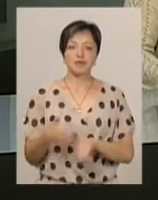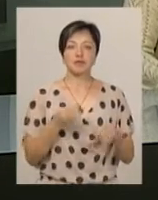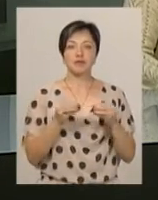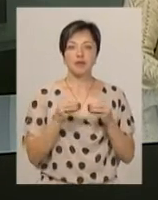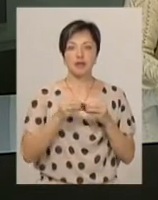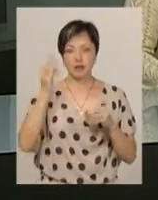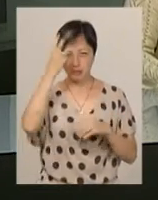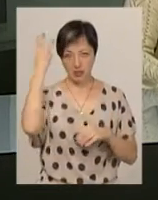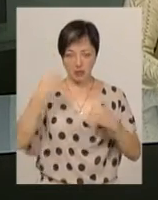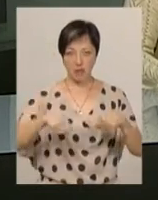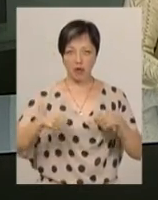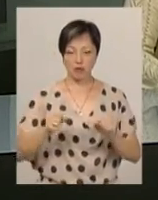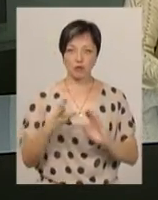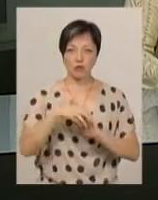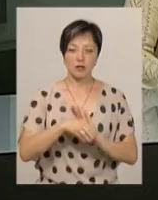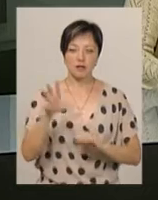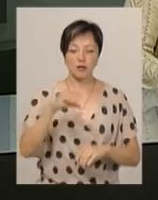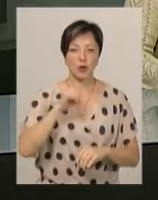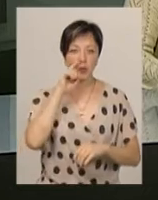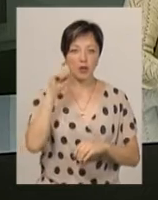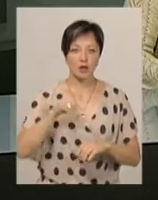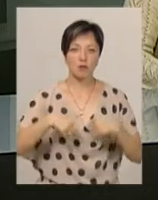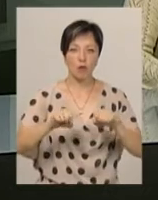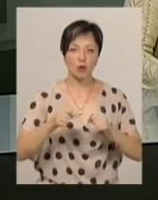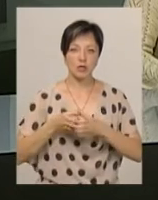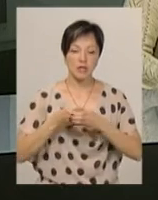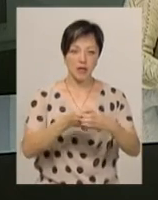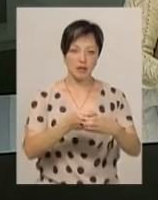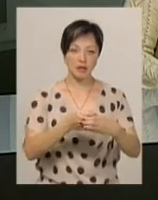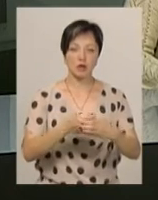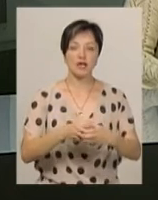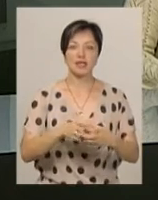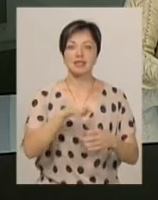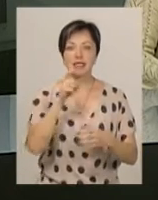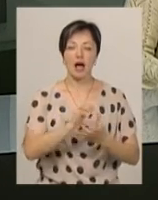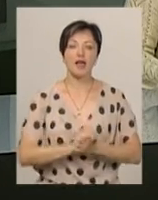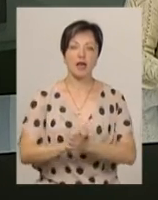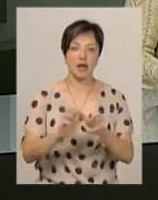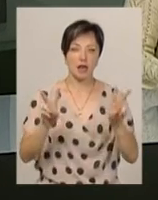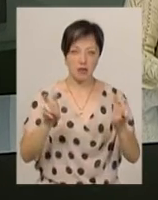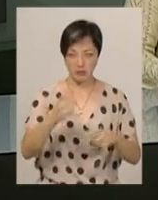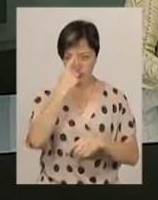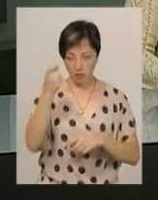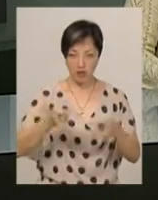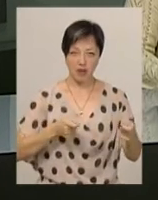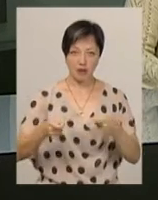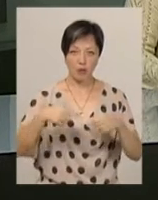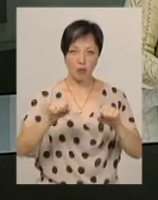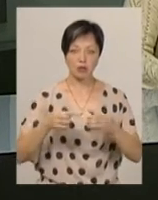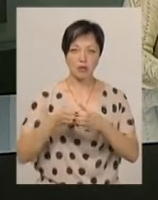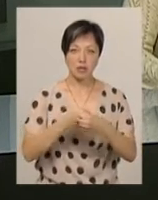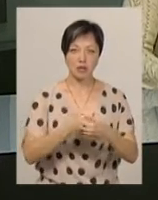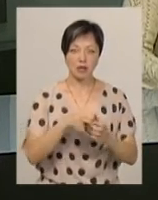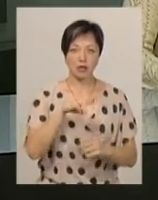Десять хмельницьких байкерів долучилися до всеукраїнського мотозаїзду «Заєдність». Про це повідомив куратор мотозаїзду Хмельницького Боб